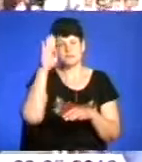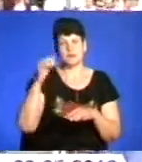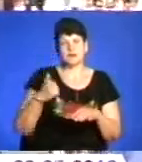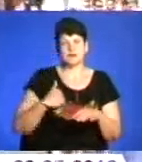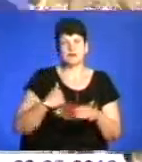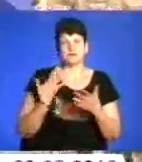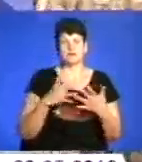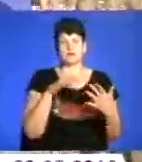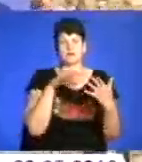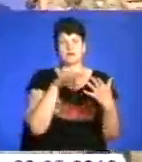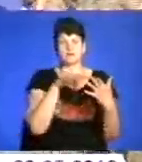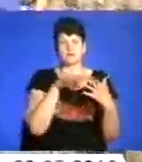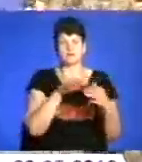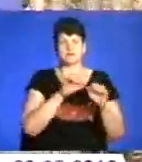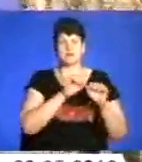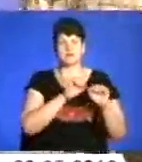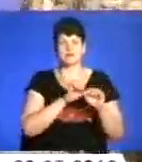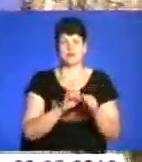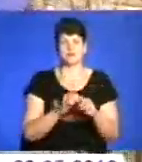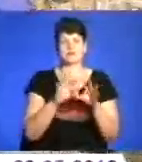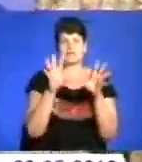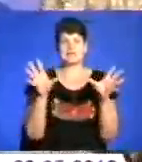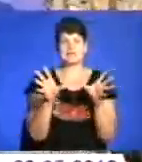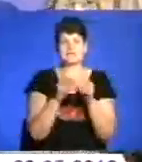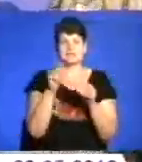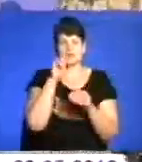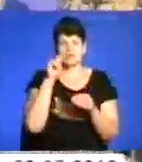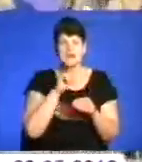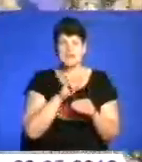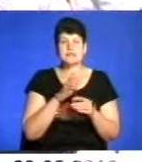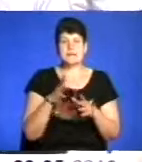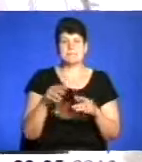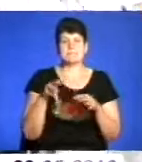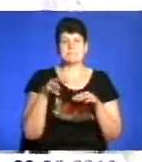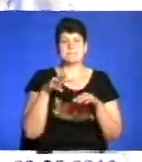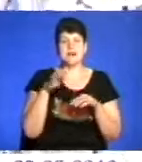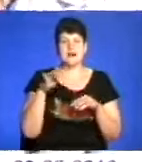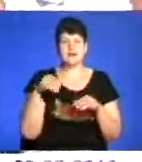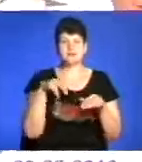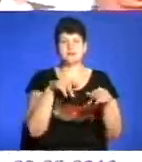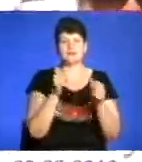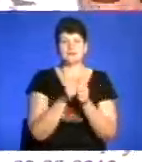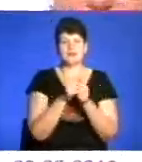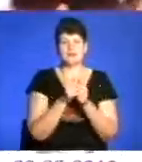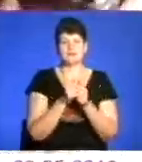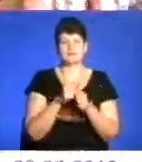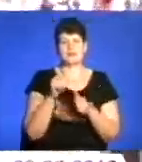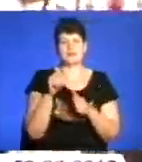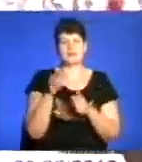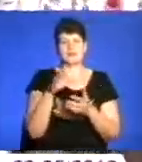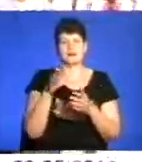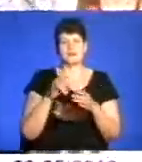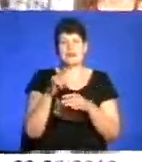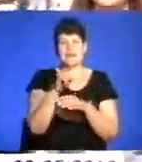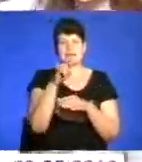Донбасі, захищаючи цілісність України. Марш стартував від символічної могили бійцям у Пабіля літака на масиві Східний, а